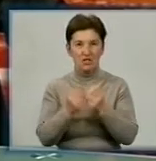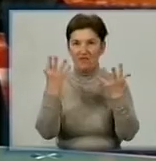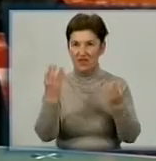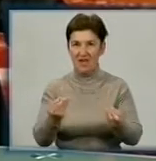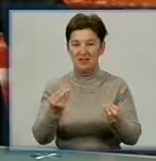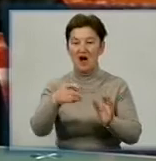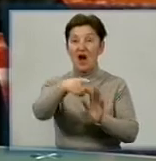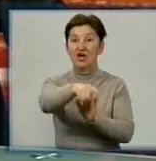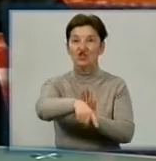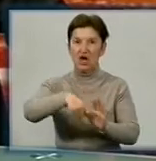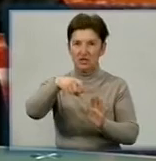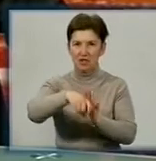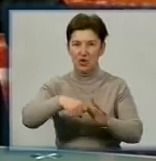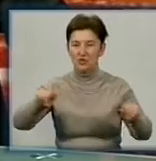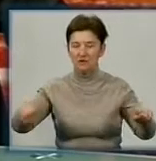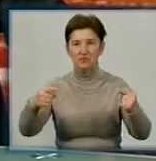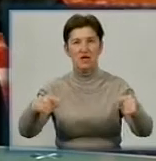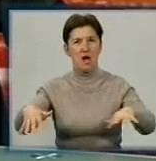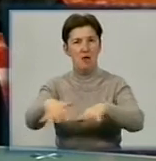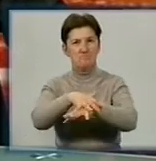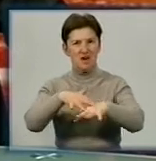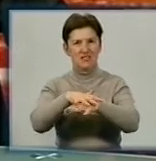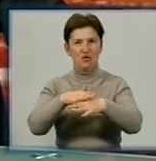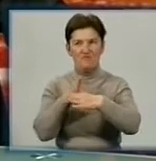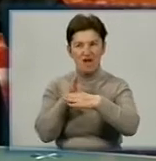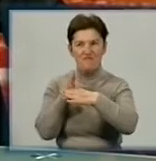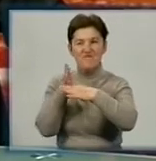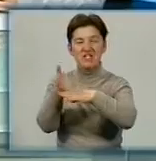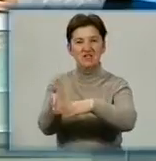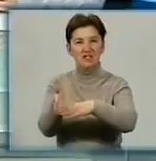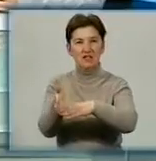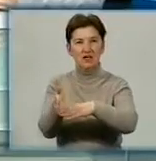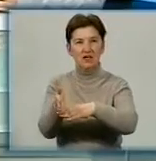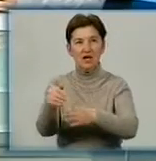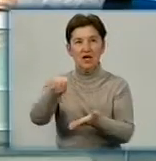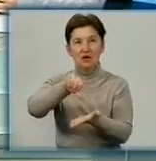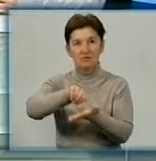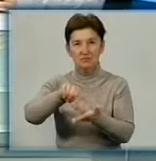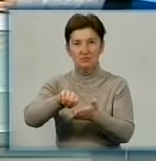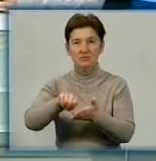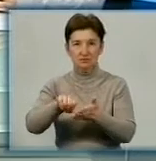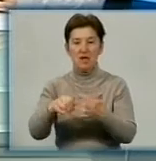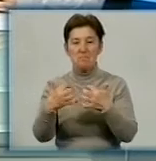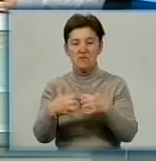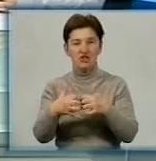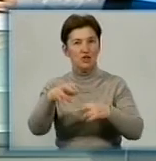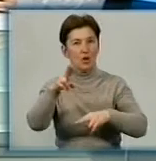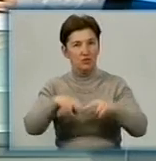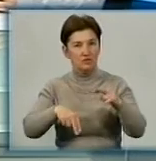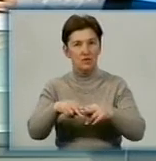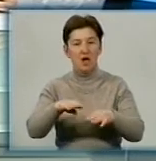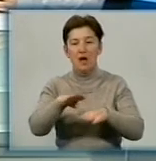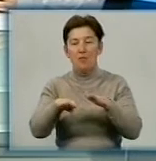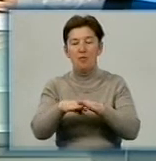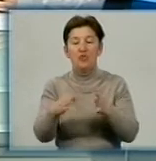організовуються масові візити представників, можливо, на День машинобудівника, тобто подумаємо, під яке свято,